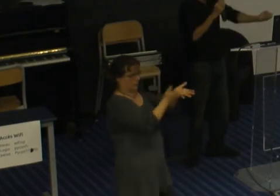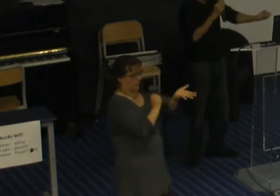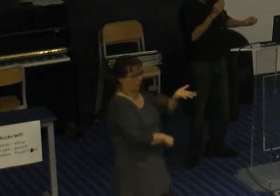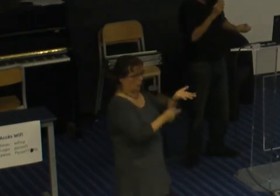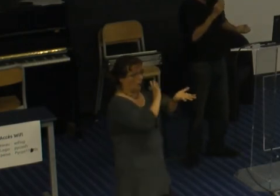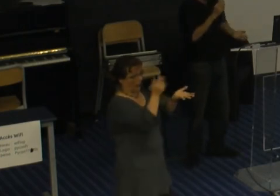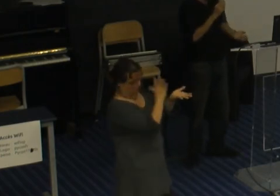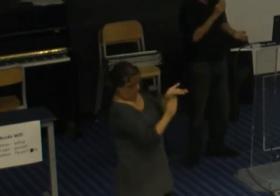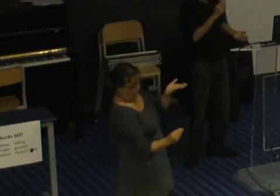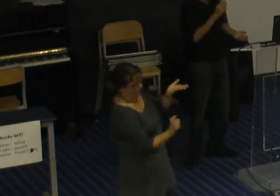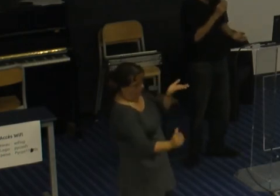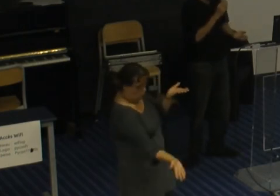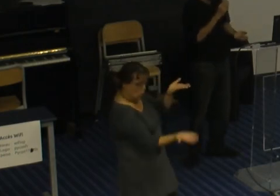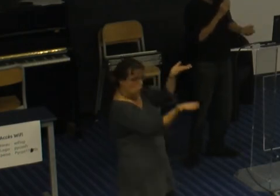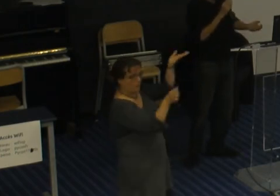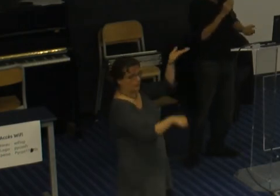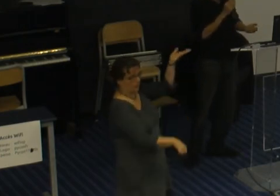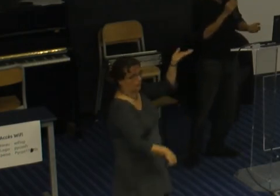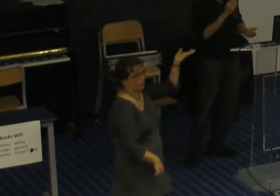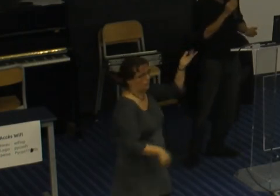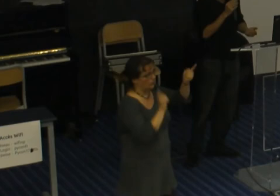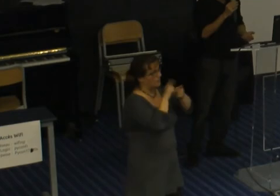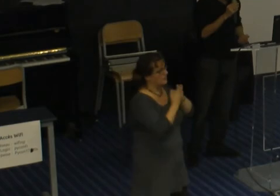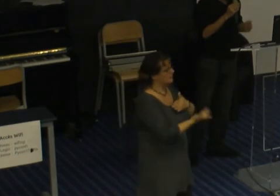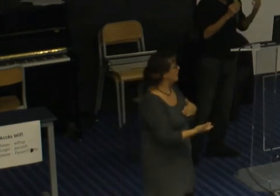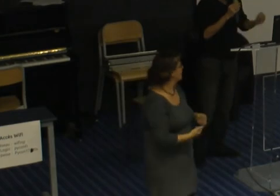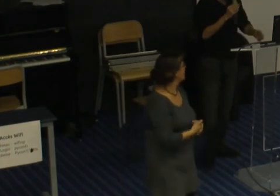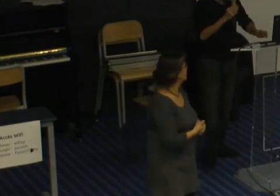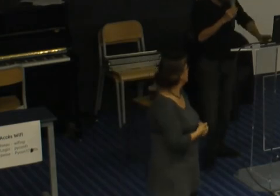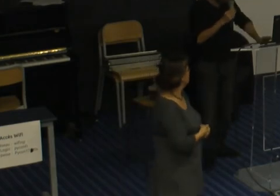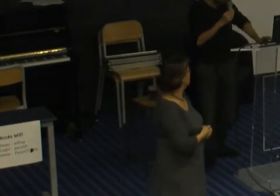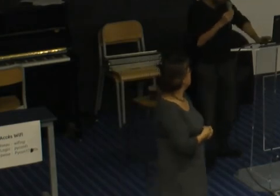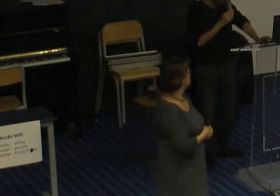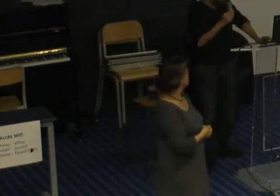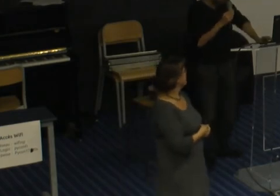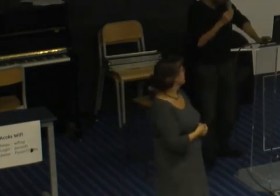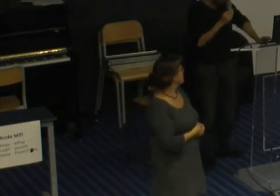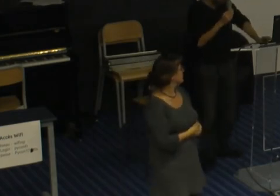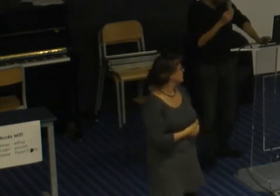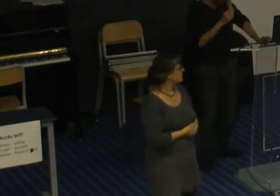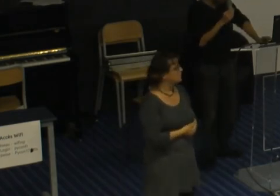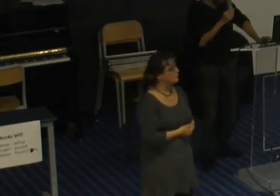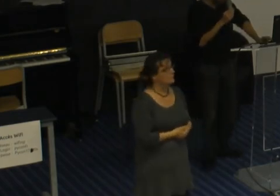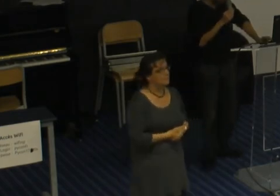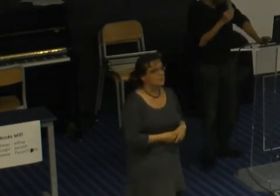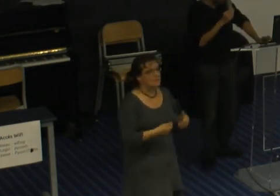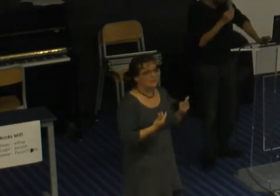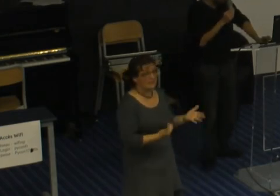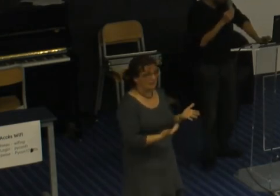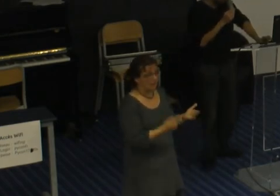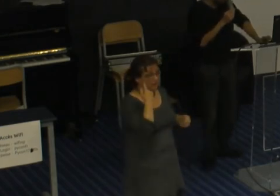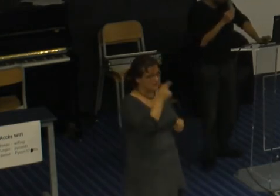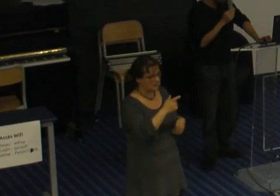tirer les gens vers le haut et c'est ainsi qu'on va arriver peut-être à avoir une société un peu plus